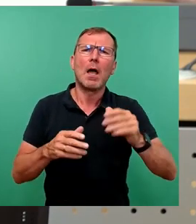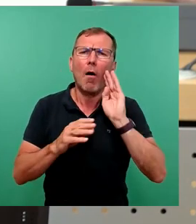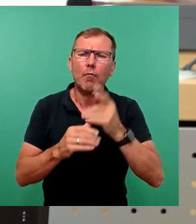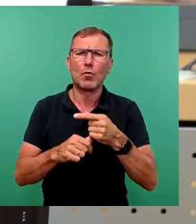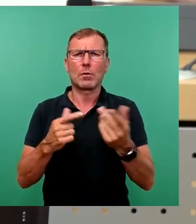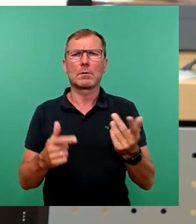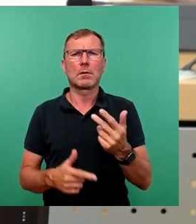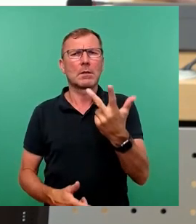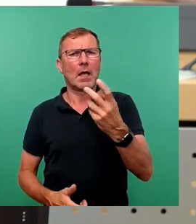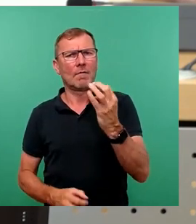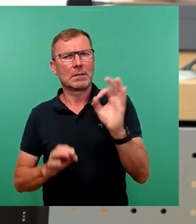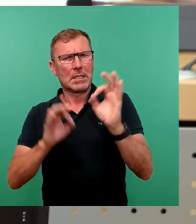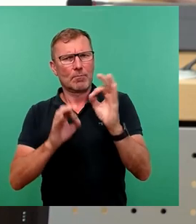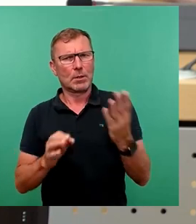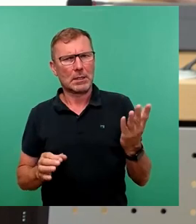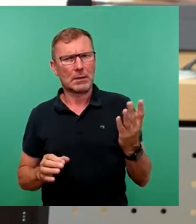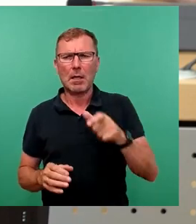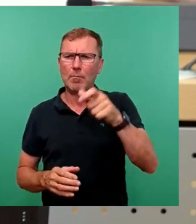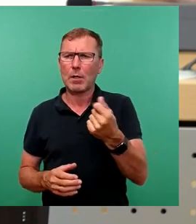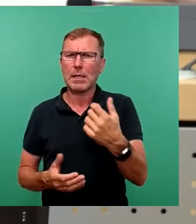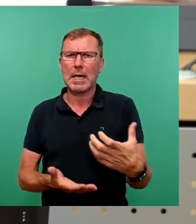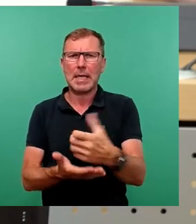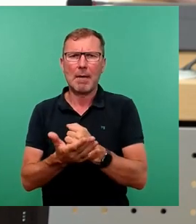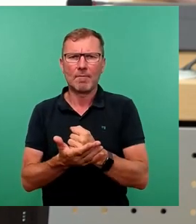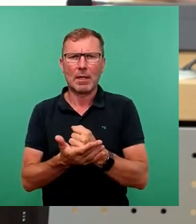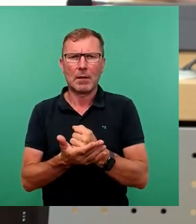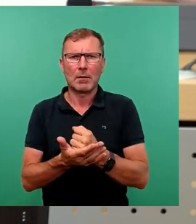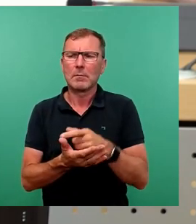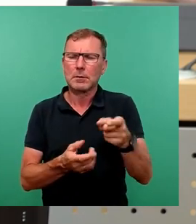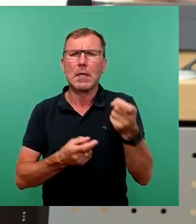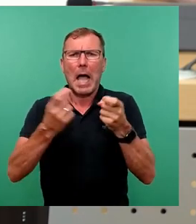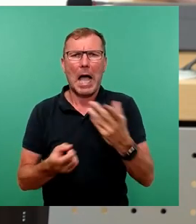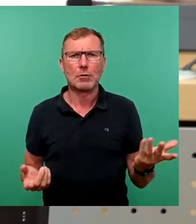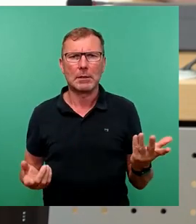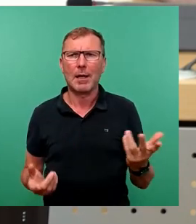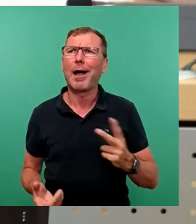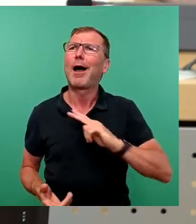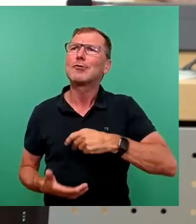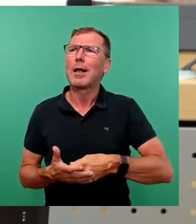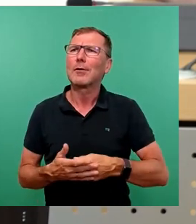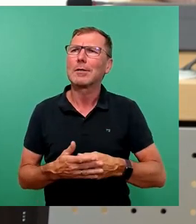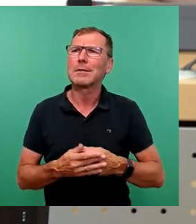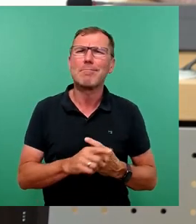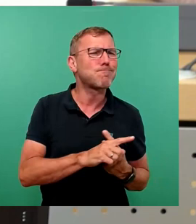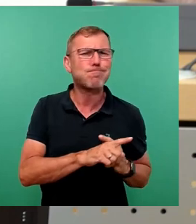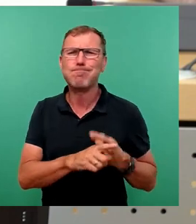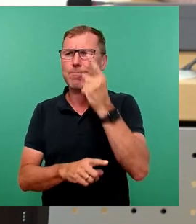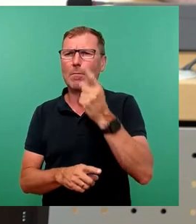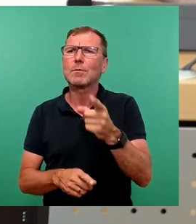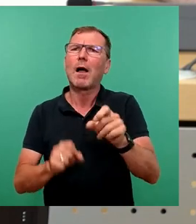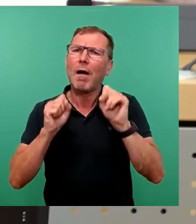der Bürgergeldempfänger in Dresden sind bekanntlich Ausländer. Aber die Sozialkosten explodieren einfach nur über diese verfällte